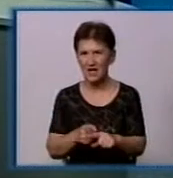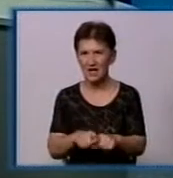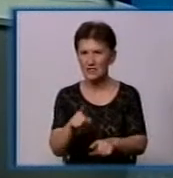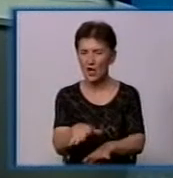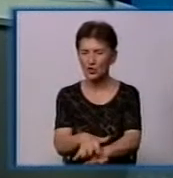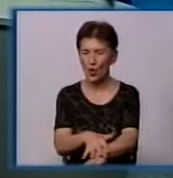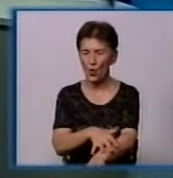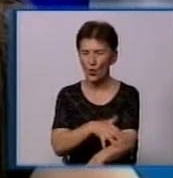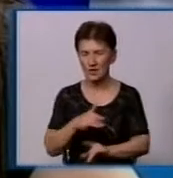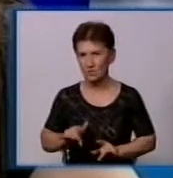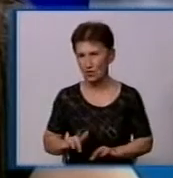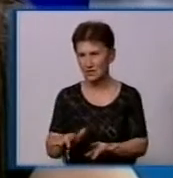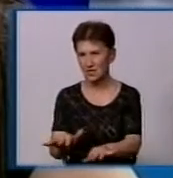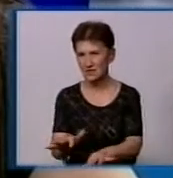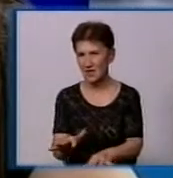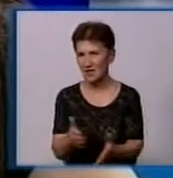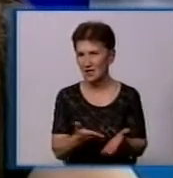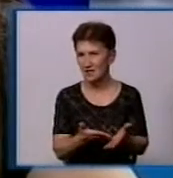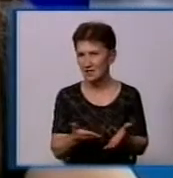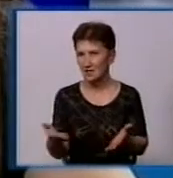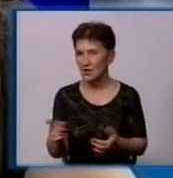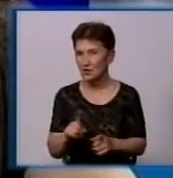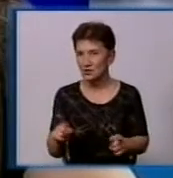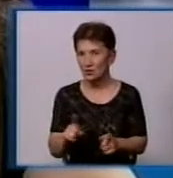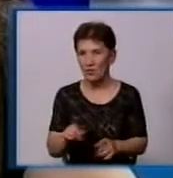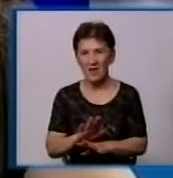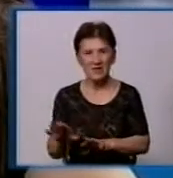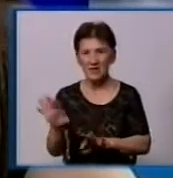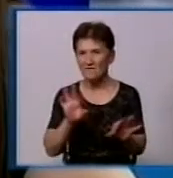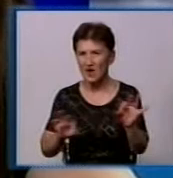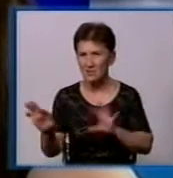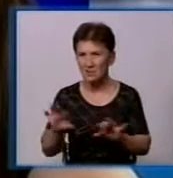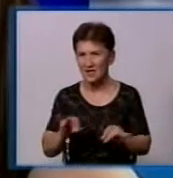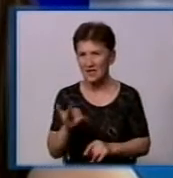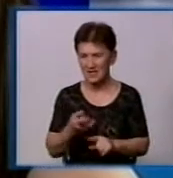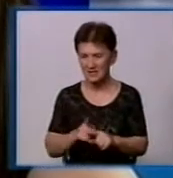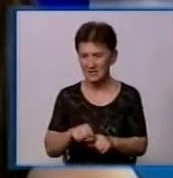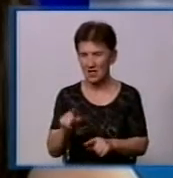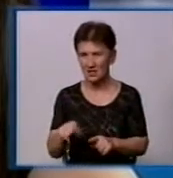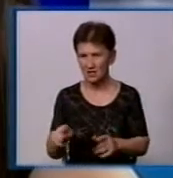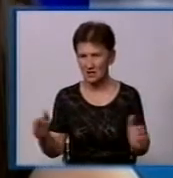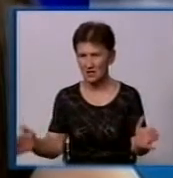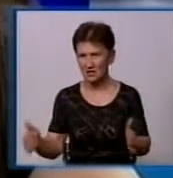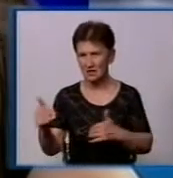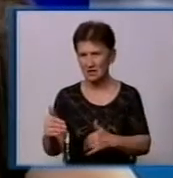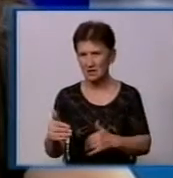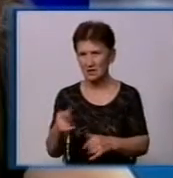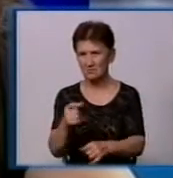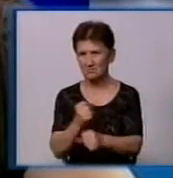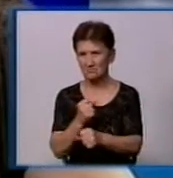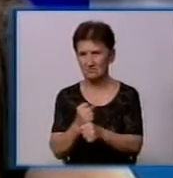процес. І ми для того, щоб не вибирали, по крайній мере, із цих контейнерів вторсорія, ми встановили на них замки.